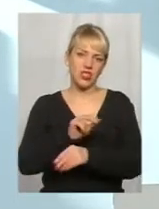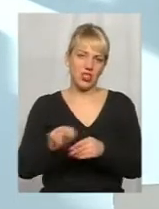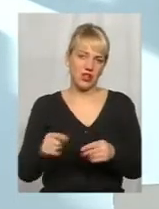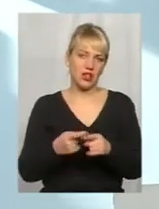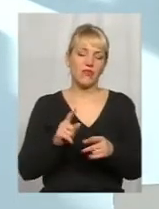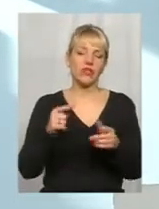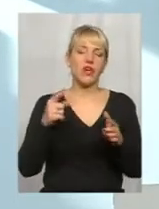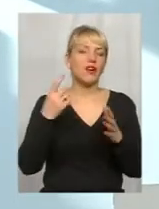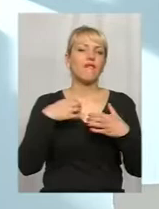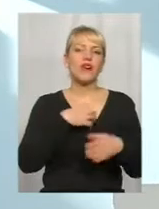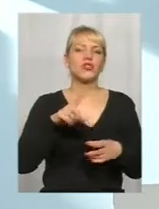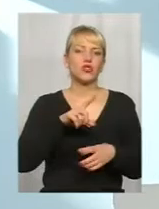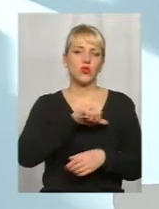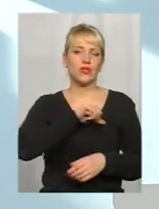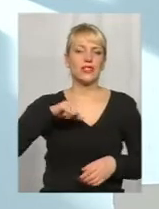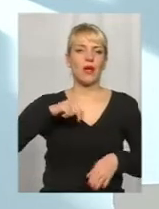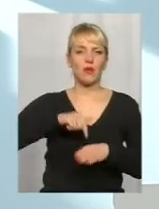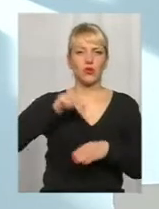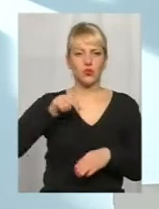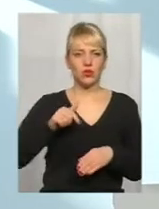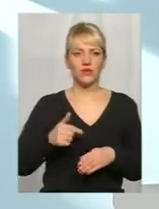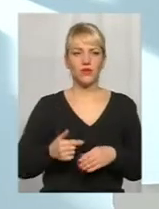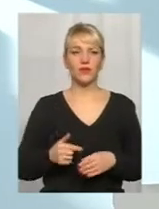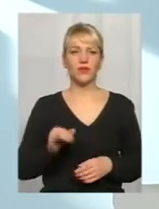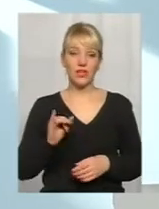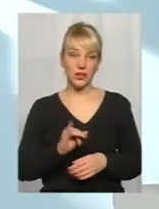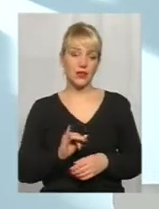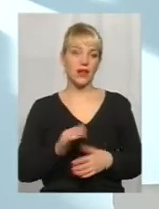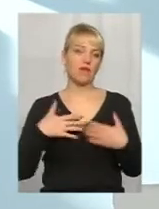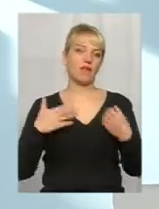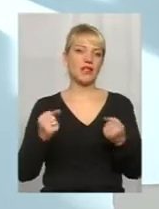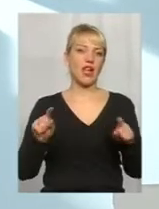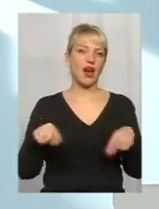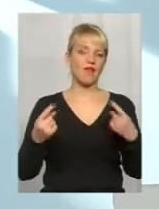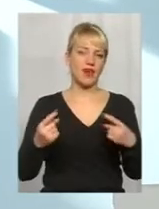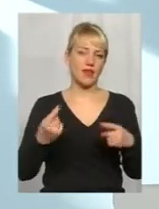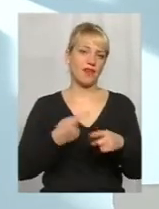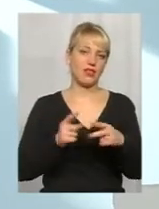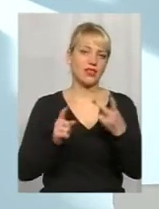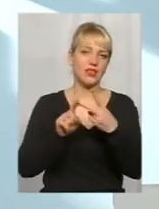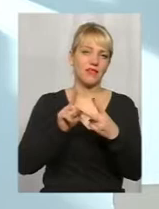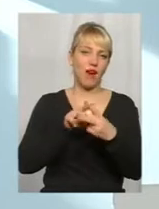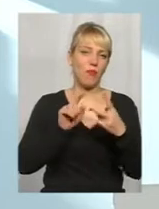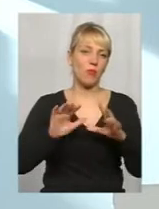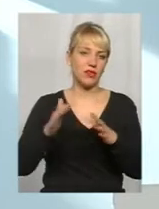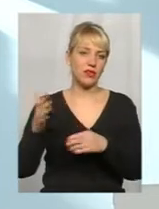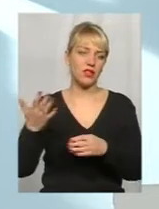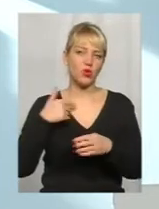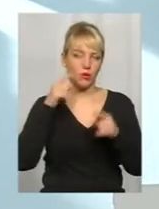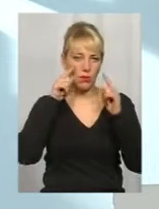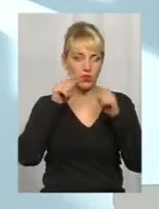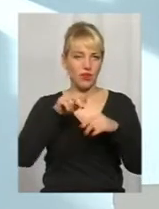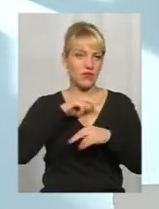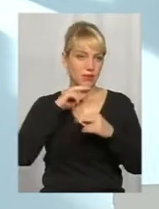Самочувствие, да, то, що називається самочувствием, качеством жизни, і роздоровлення, да. Тобто, вот эти два момента, на які ми обращаємо внимание.